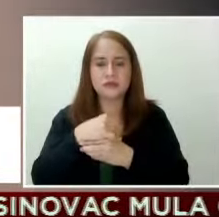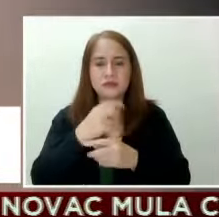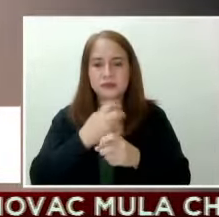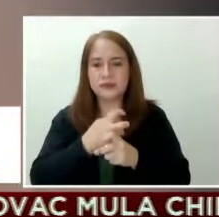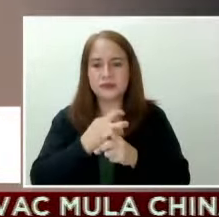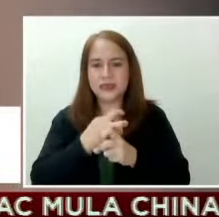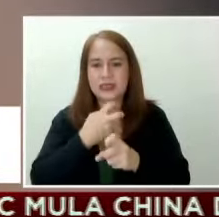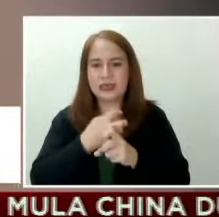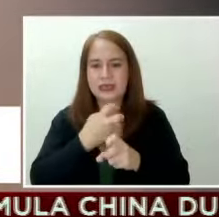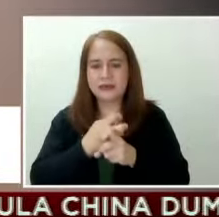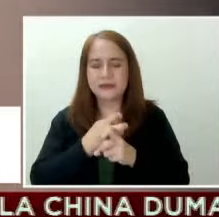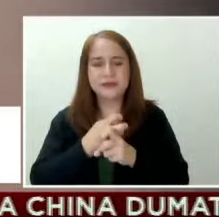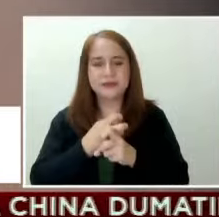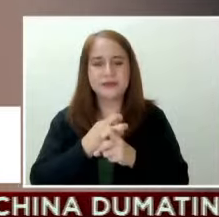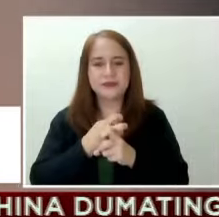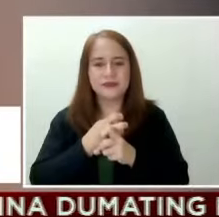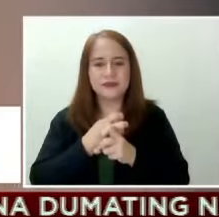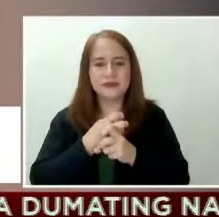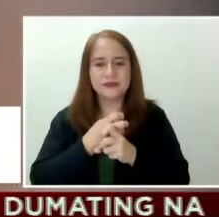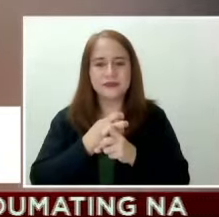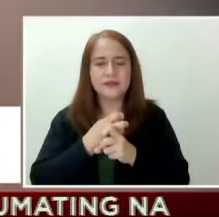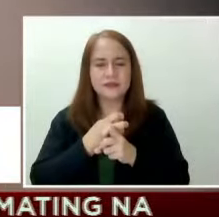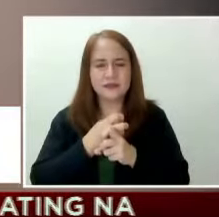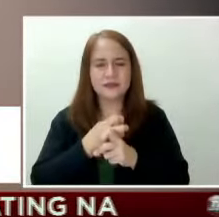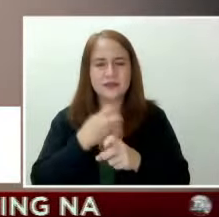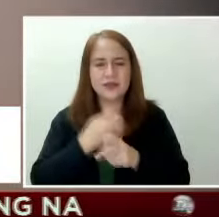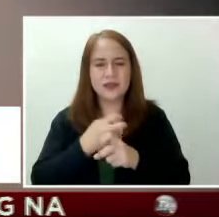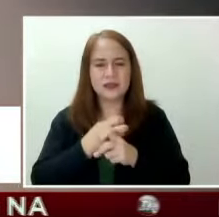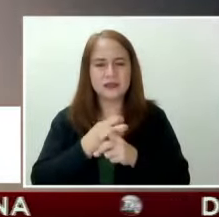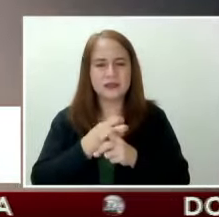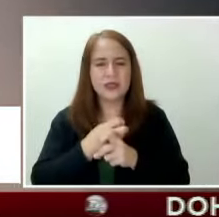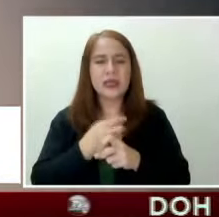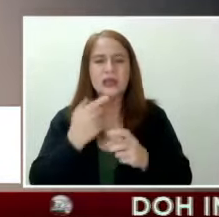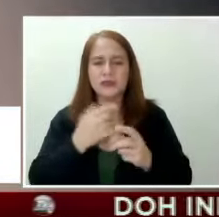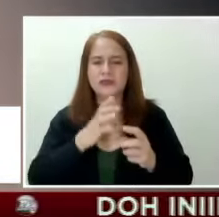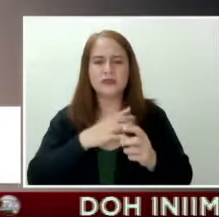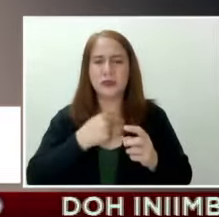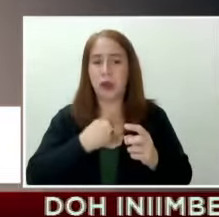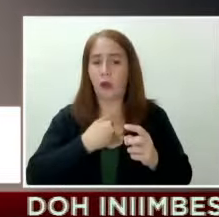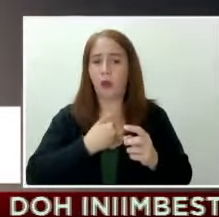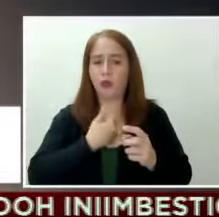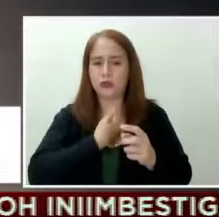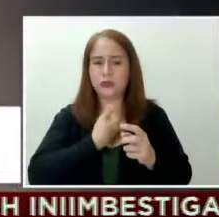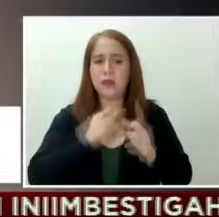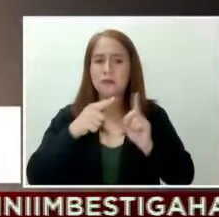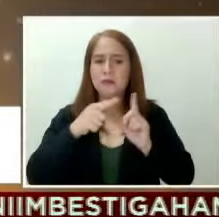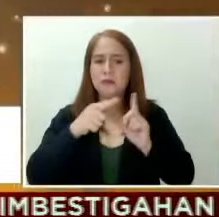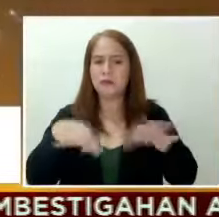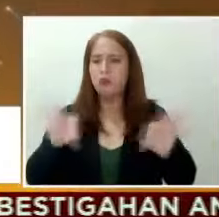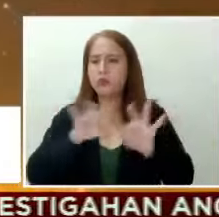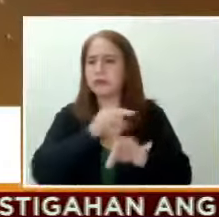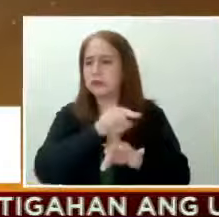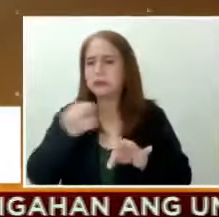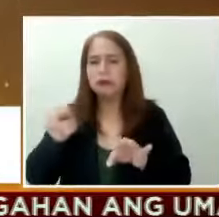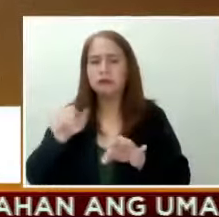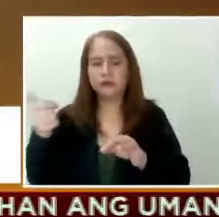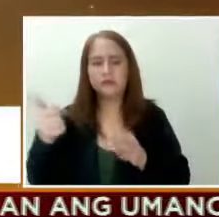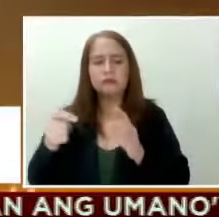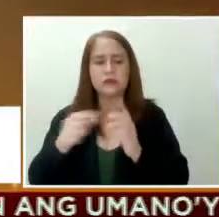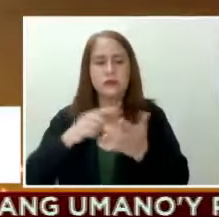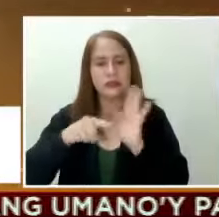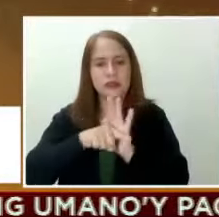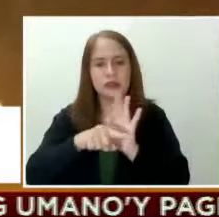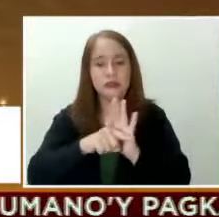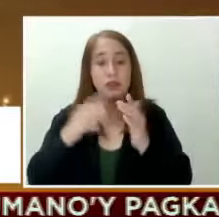kahit ako nalang positive, positive, negative kayong lahat. Matapos ang isang